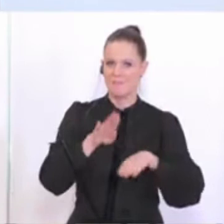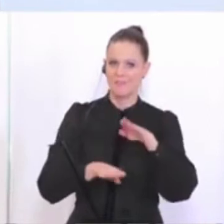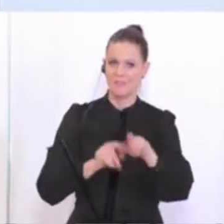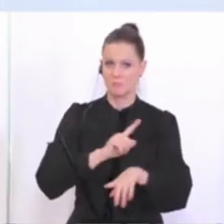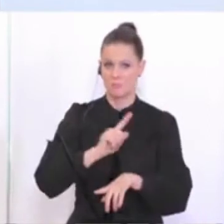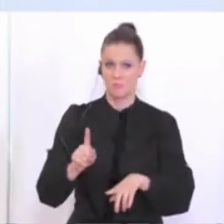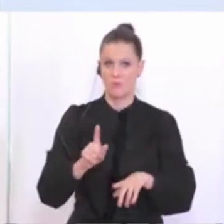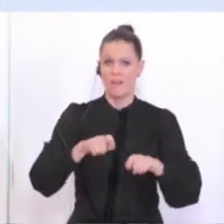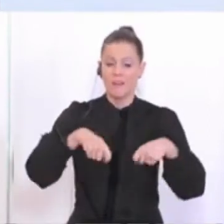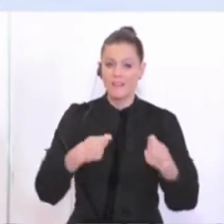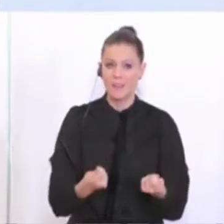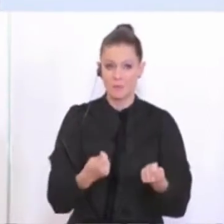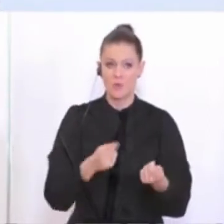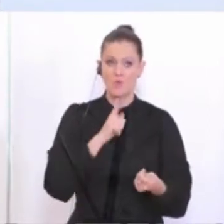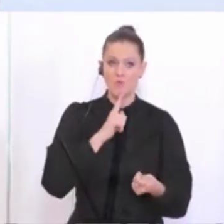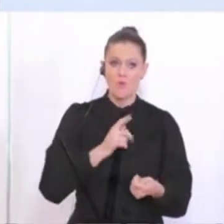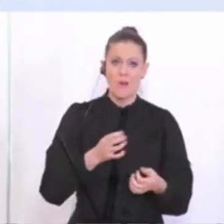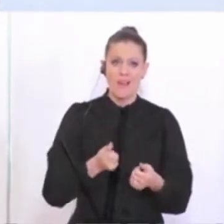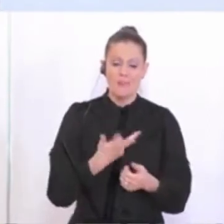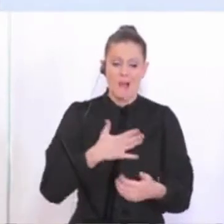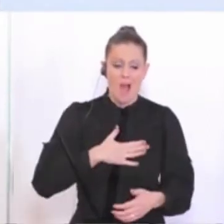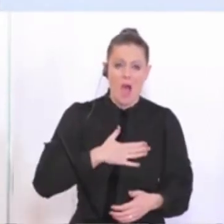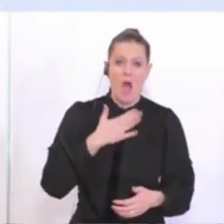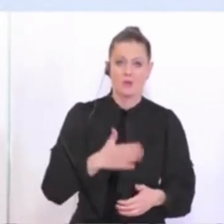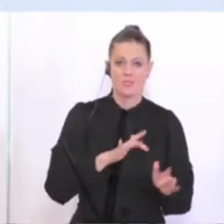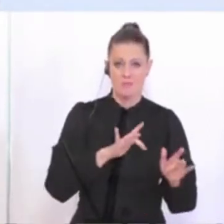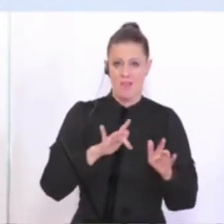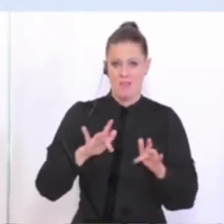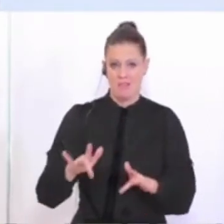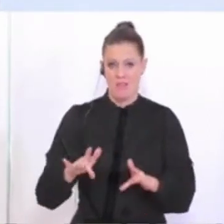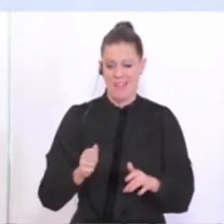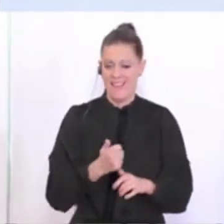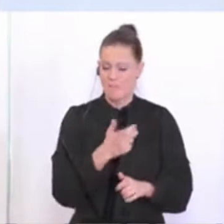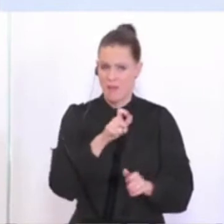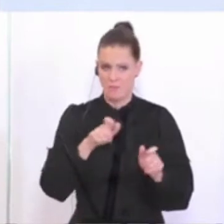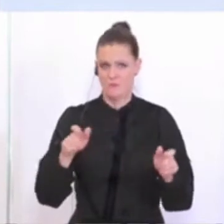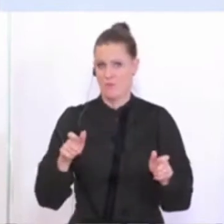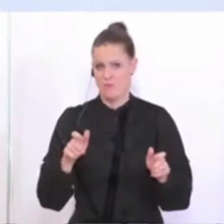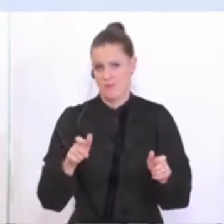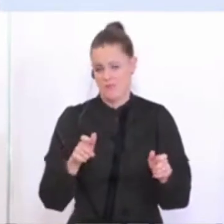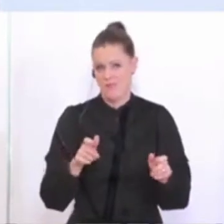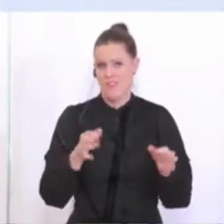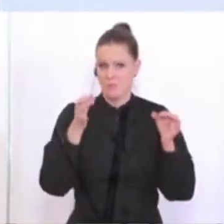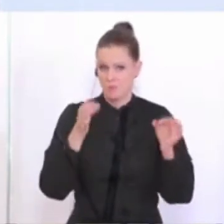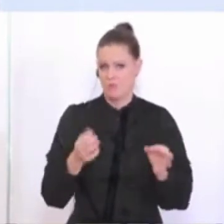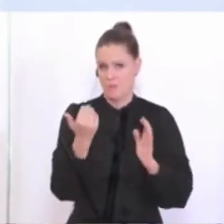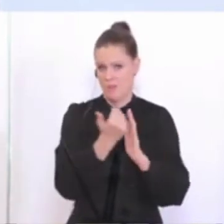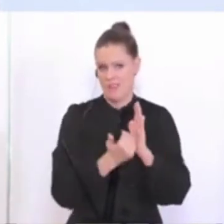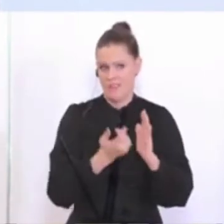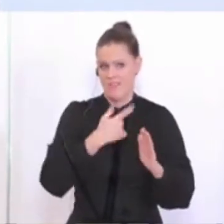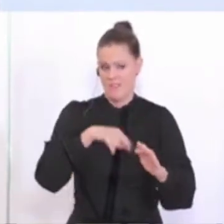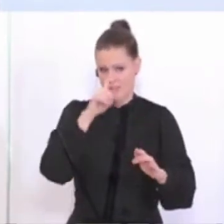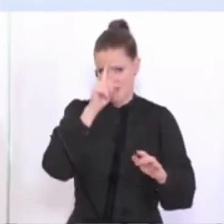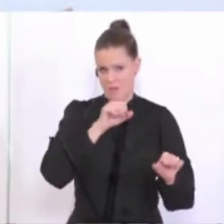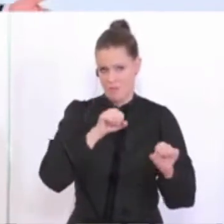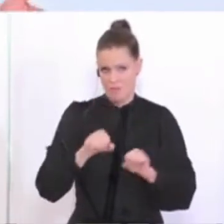von entsprechenden Ausnahmen erfasst sind, damit andere das tun können, was wir unter den bestimmten Regeln für möglich halten.